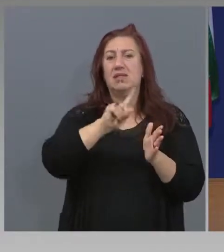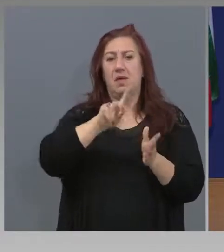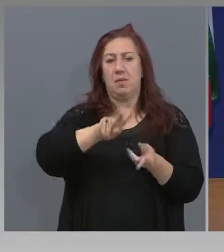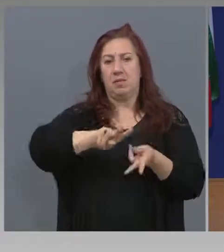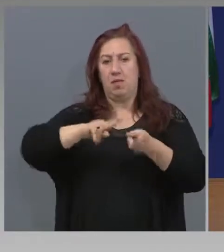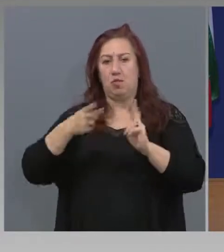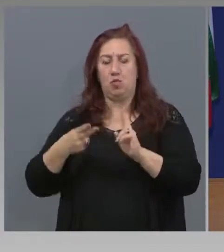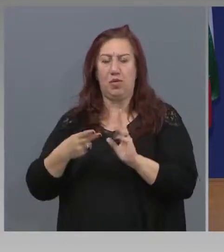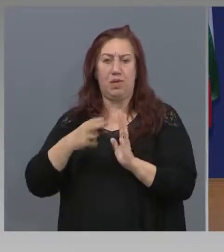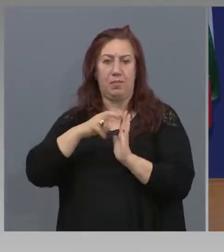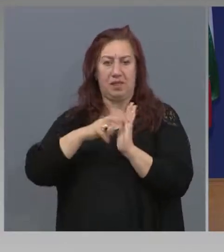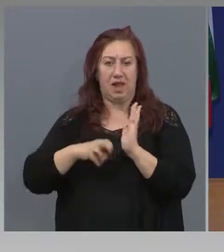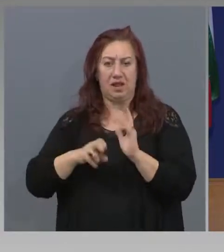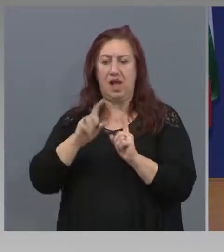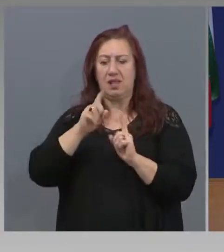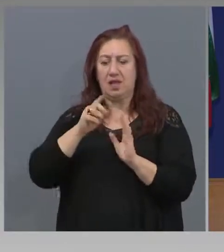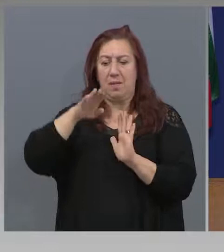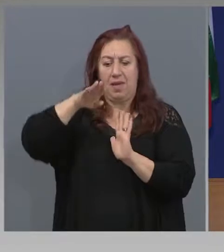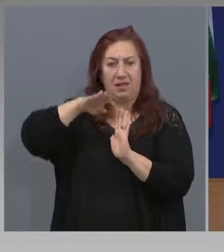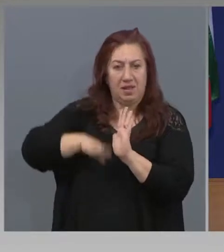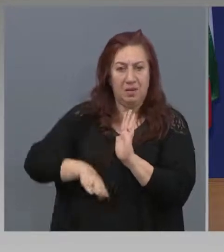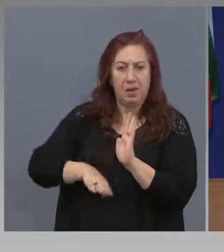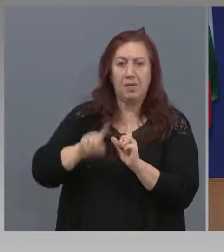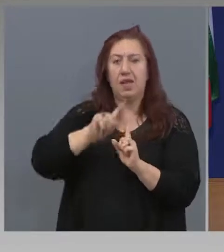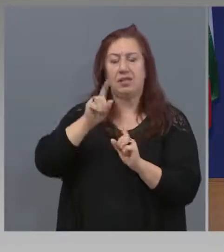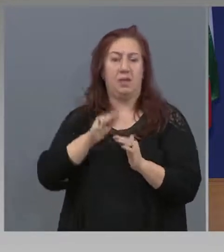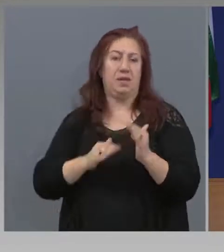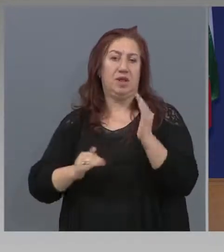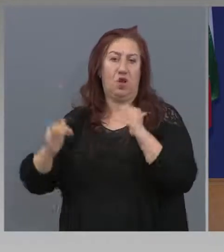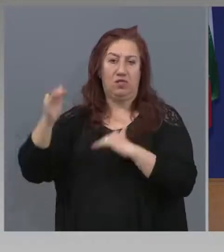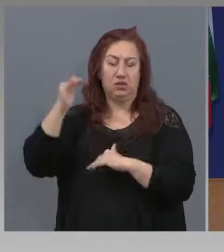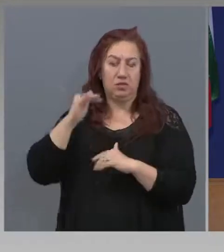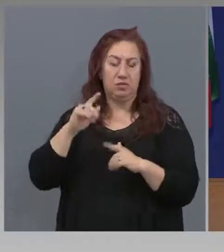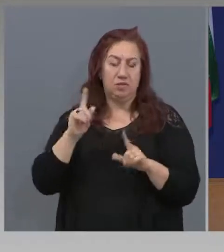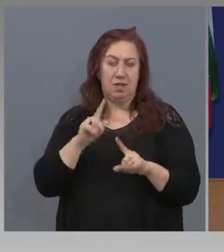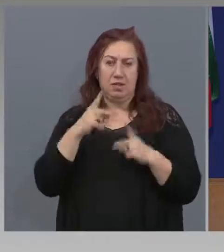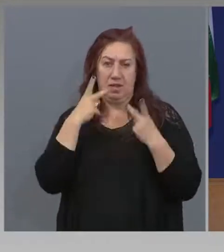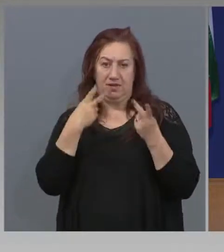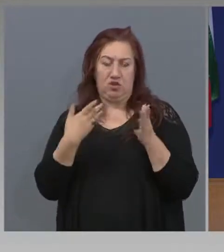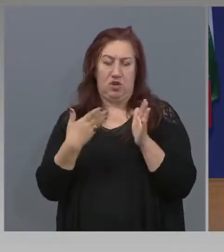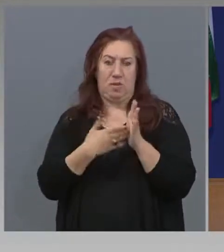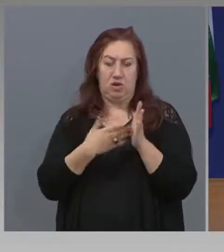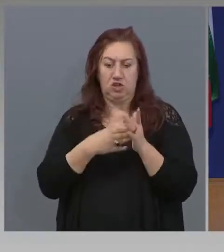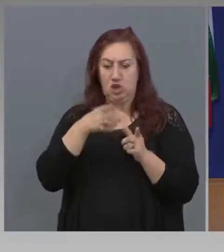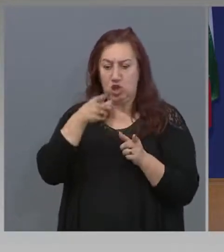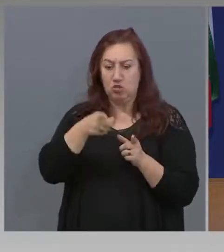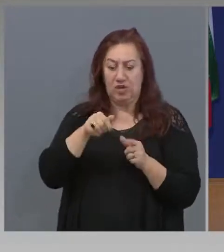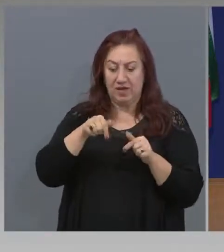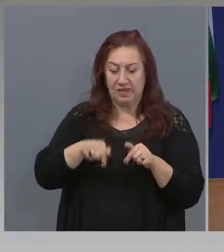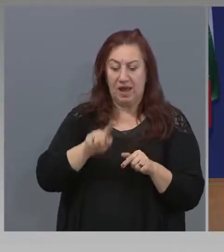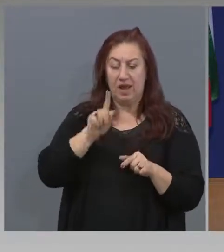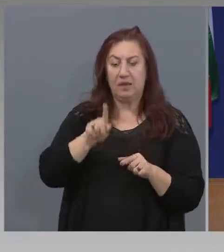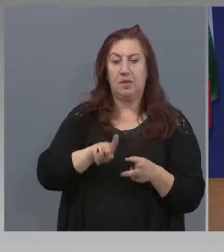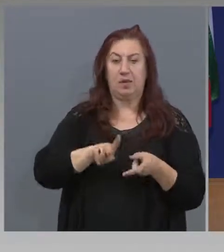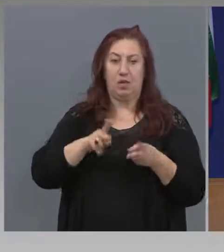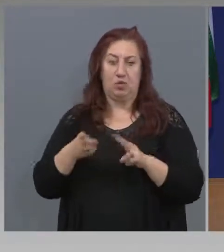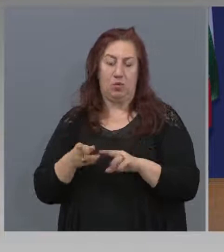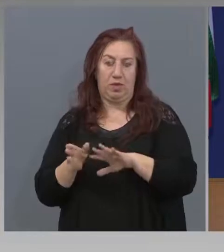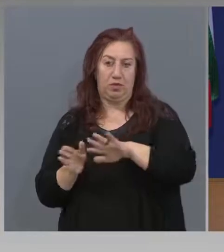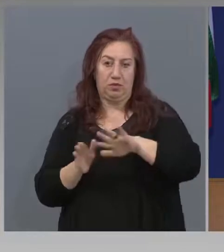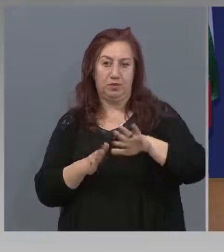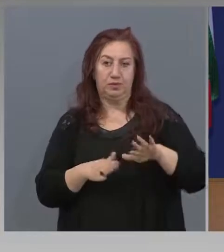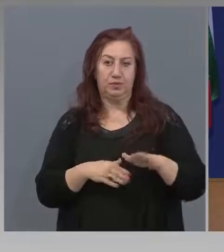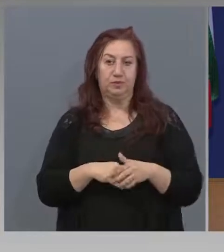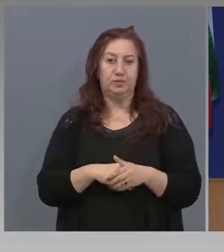Не виждам причина. Тая политическа заявка от началото на мандата на това управление е бъде променена. Кога са